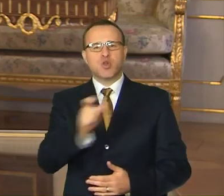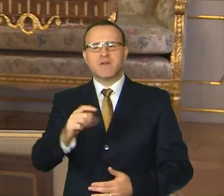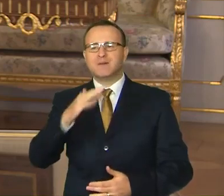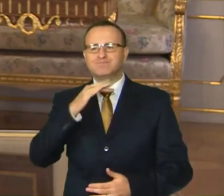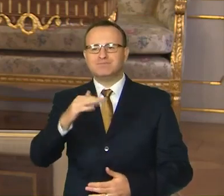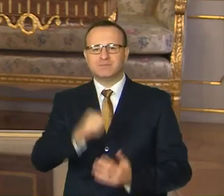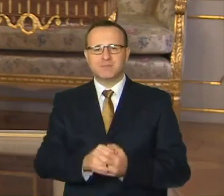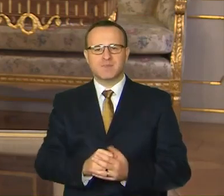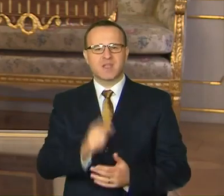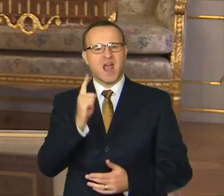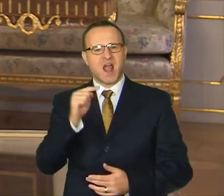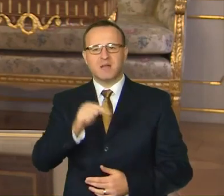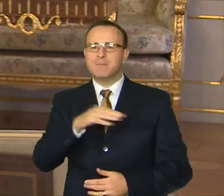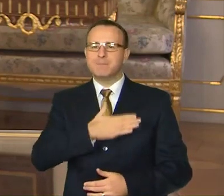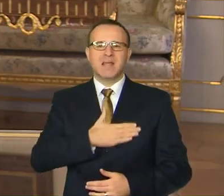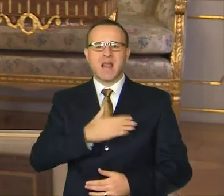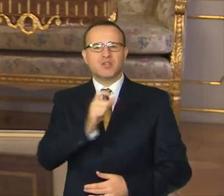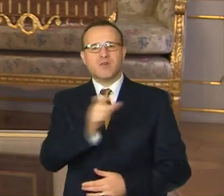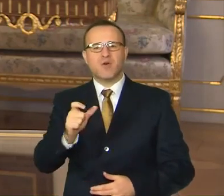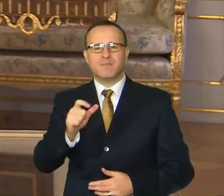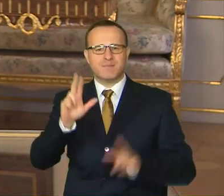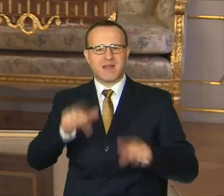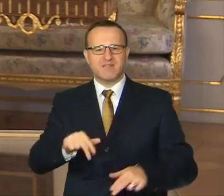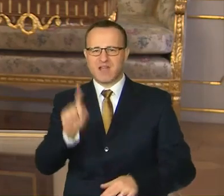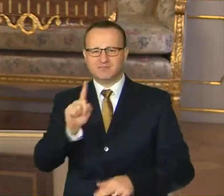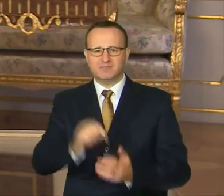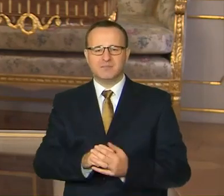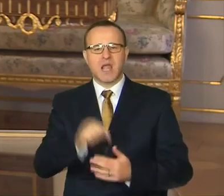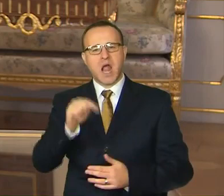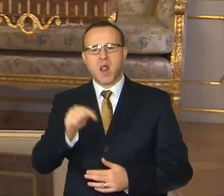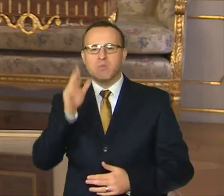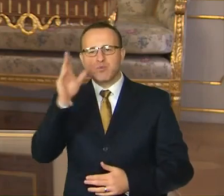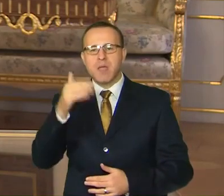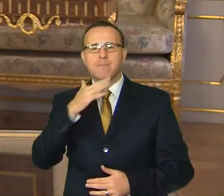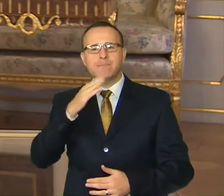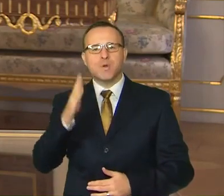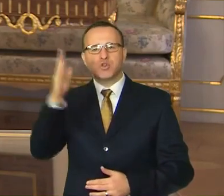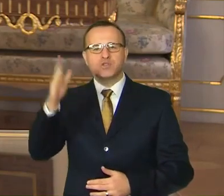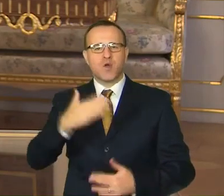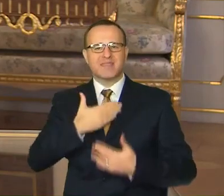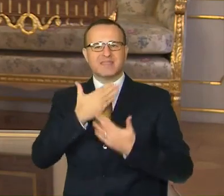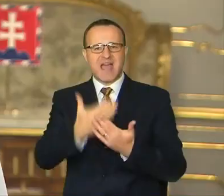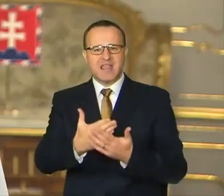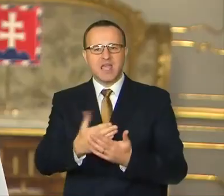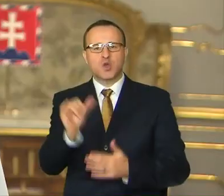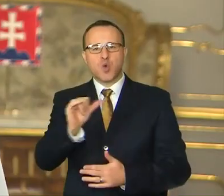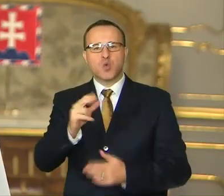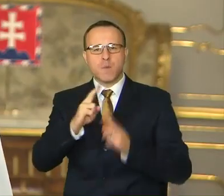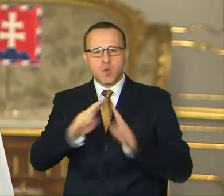To by ale nebol pravdivý. Bude však, dúfam, posolstvom o nádeji, ktorú môže každý z nás naplniť.